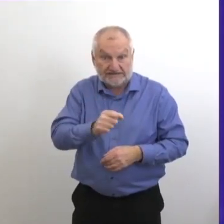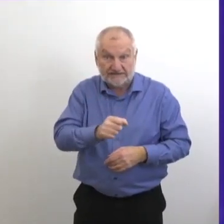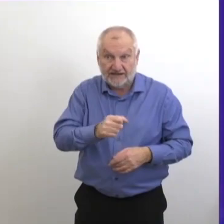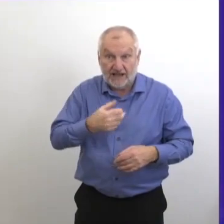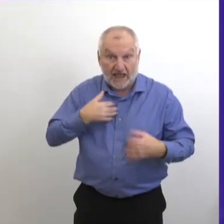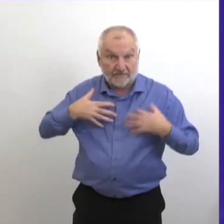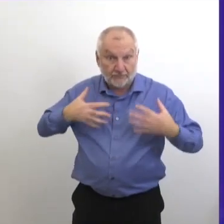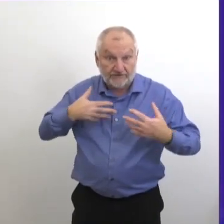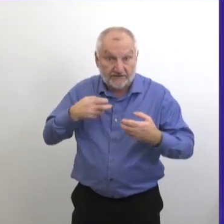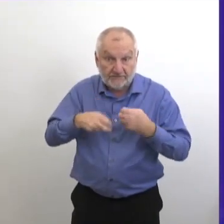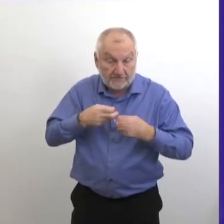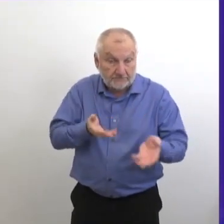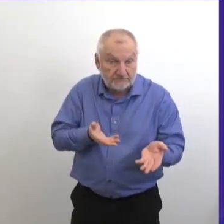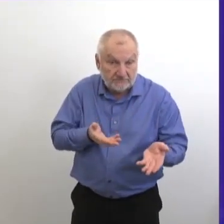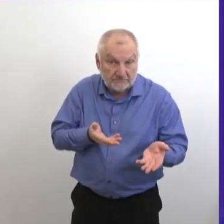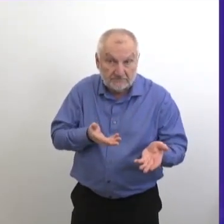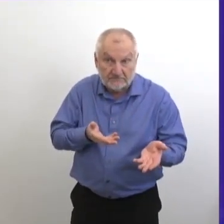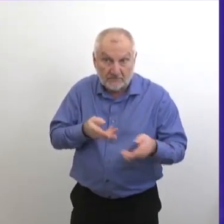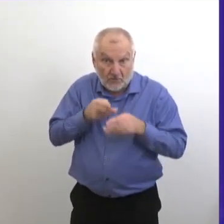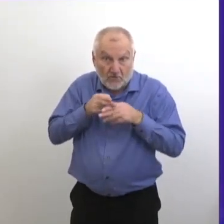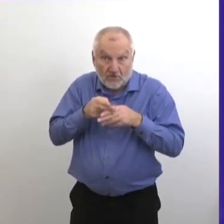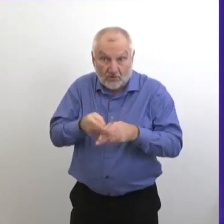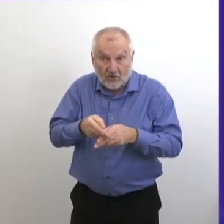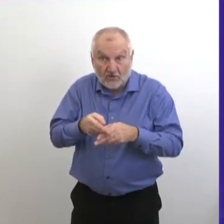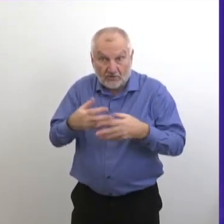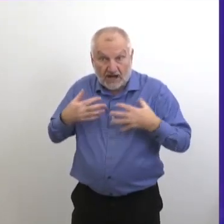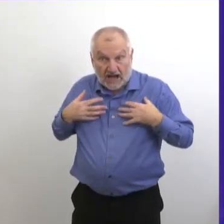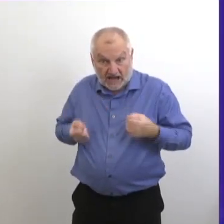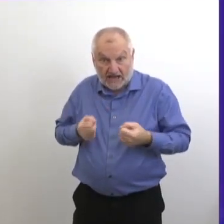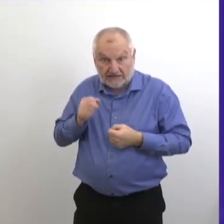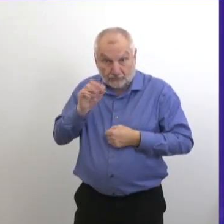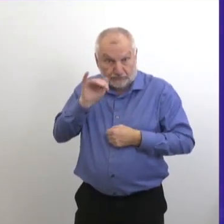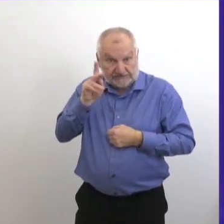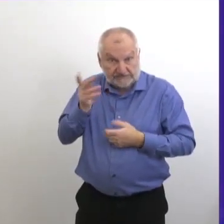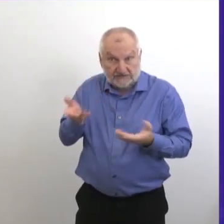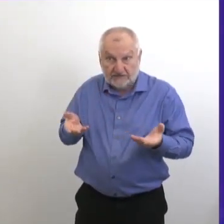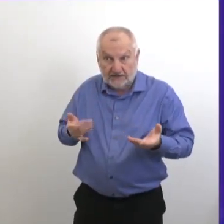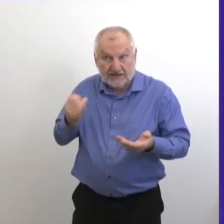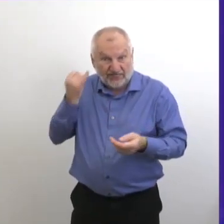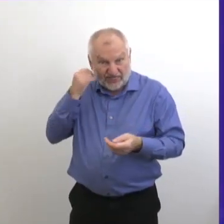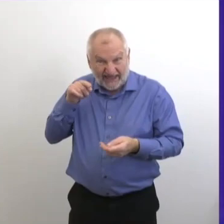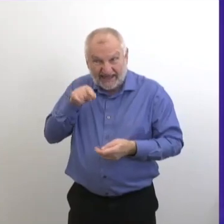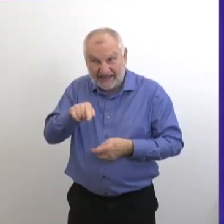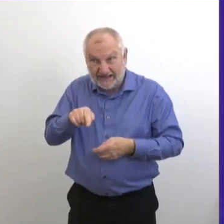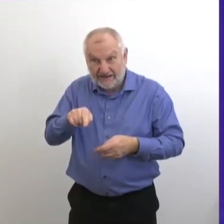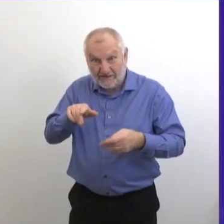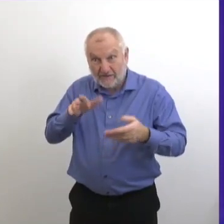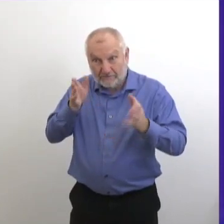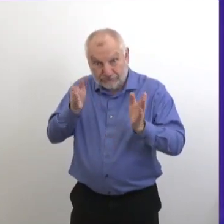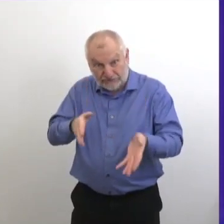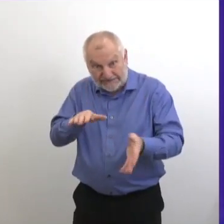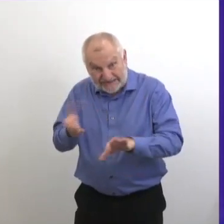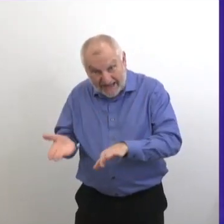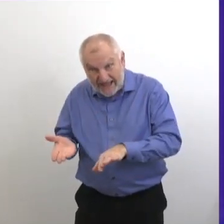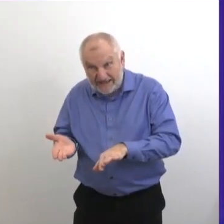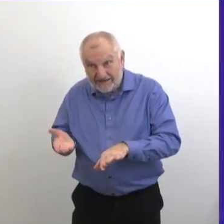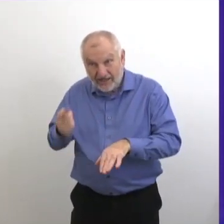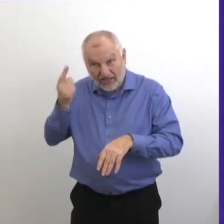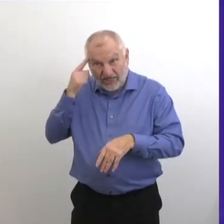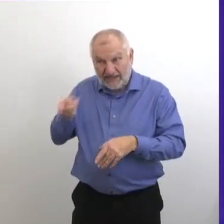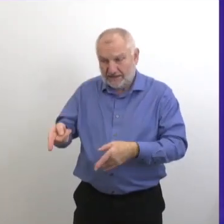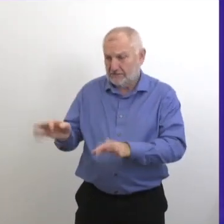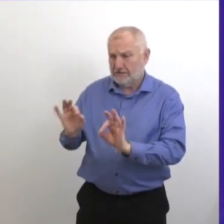ont de l'asthme. Et ça, ça devient une maladie sous-jacente, un antécédent médical. Mais ça ne diminue en rien la perte de ces personnes-là.